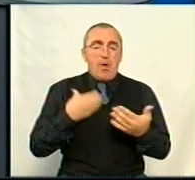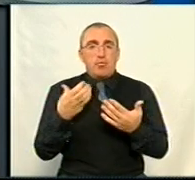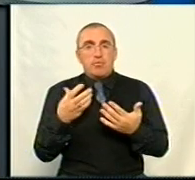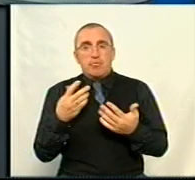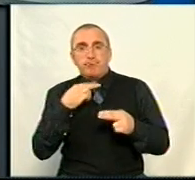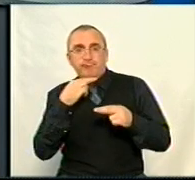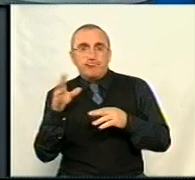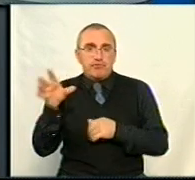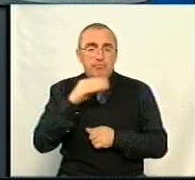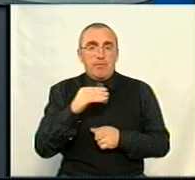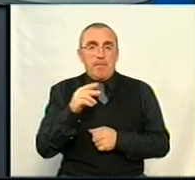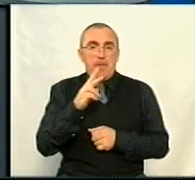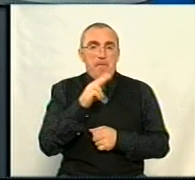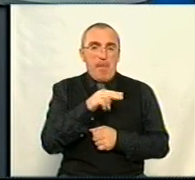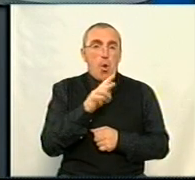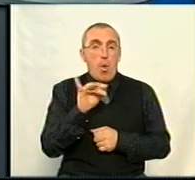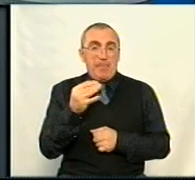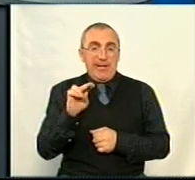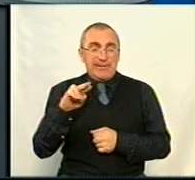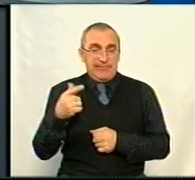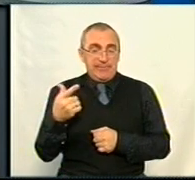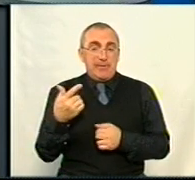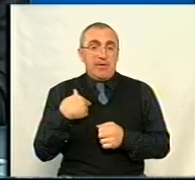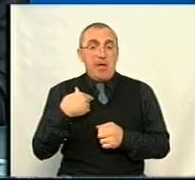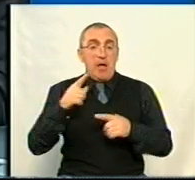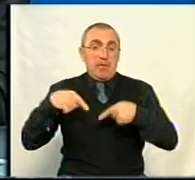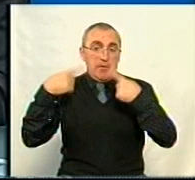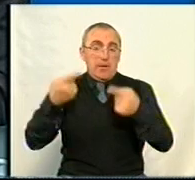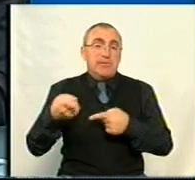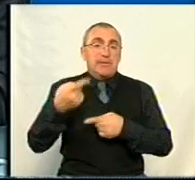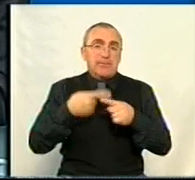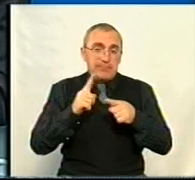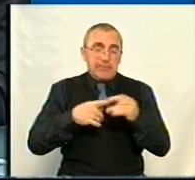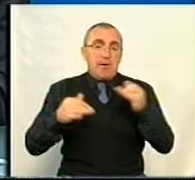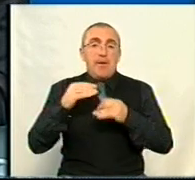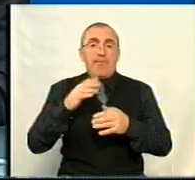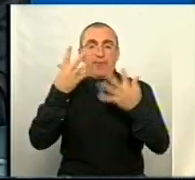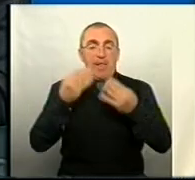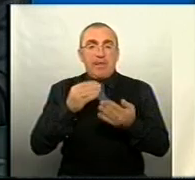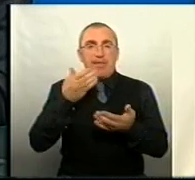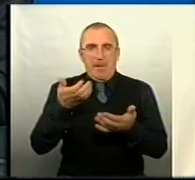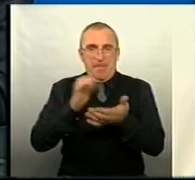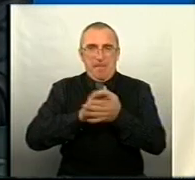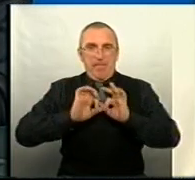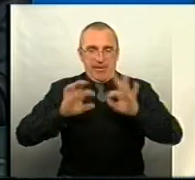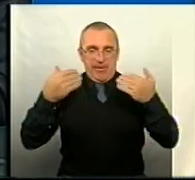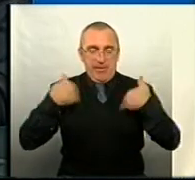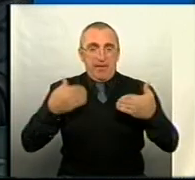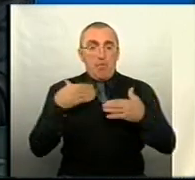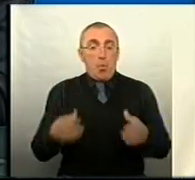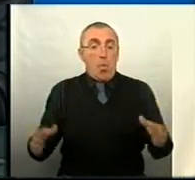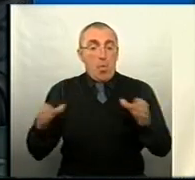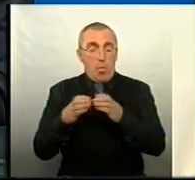щойно пана Коломійцева, то я скажу наступне. Я це говорив і в день представлення. Я буду своєю